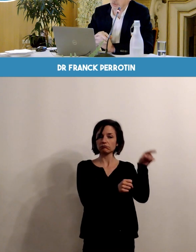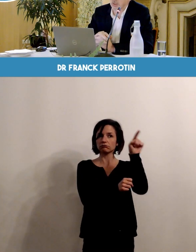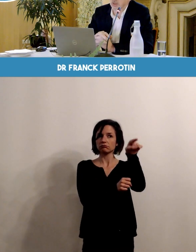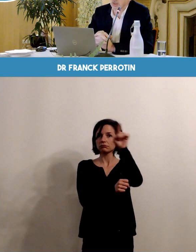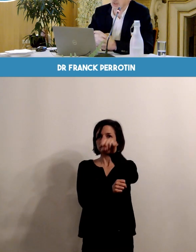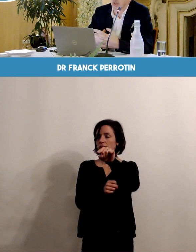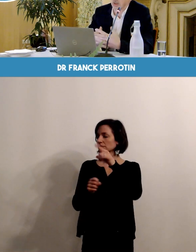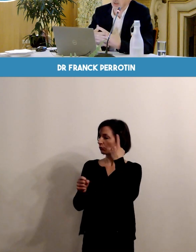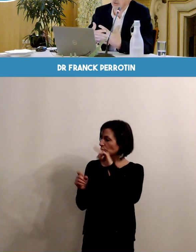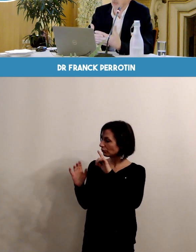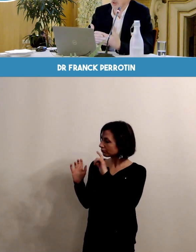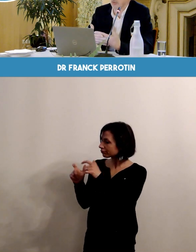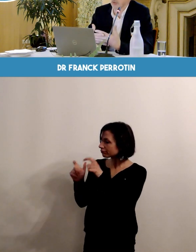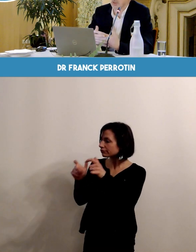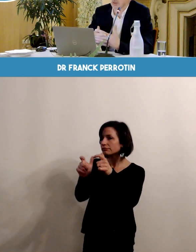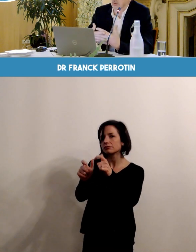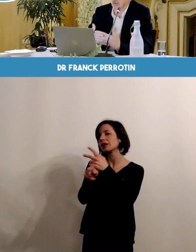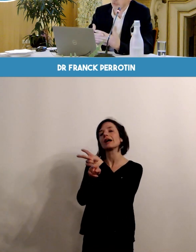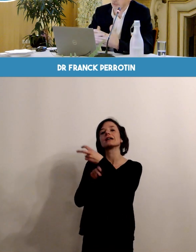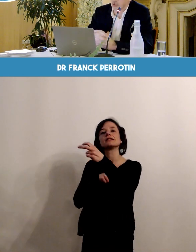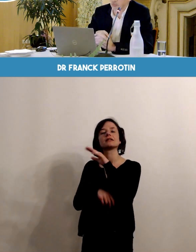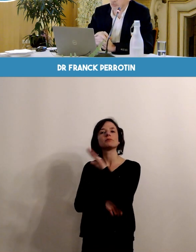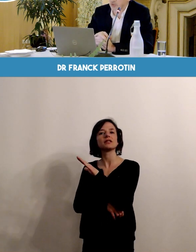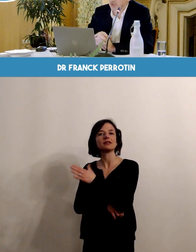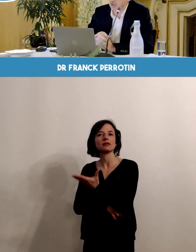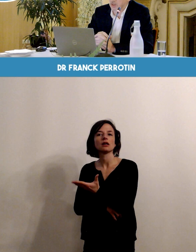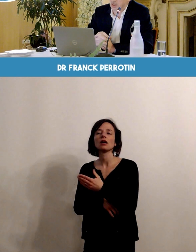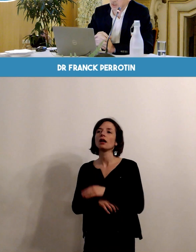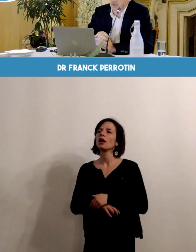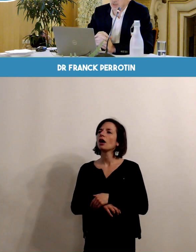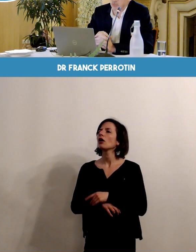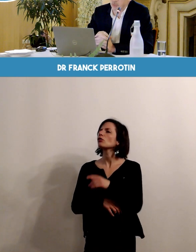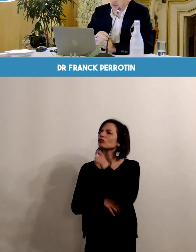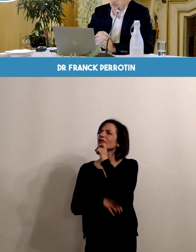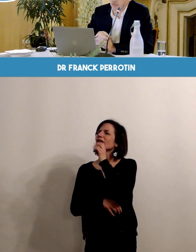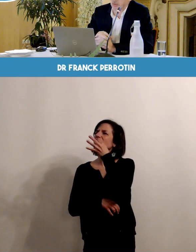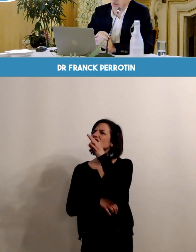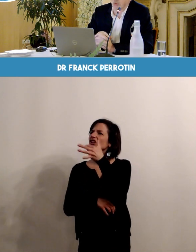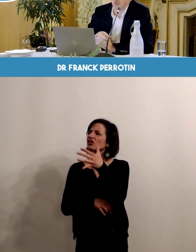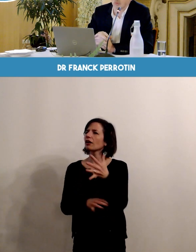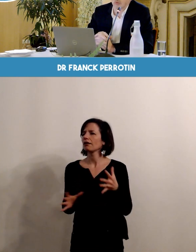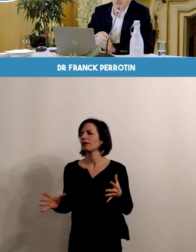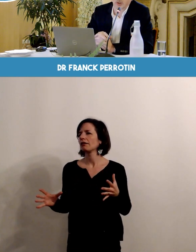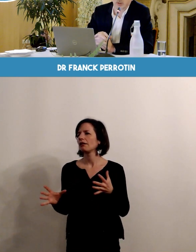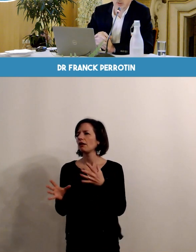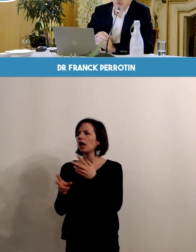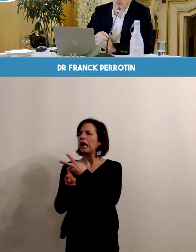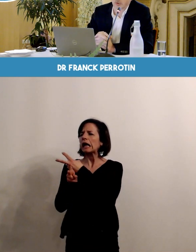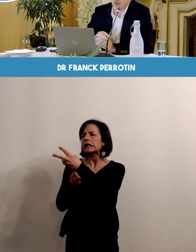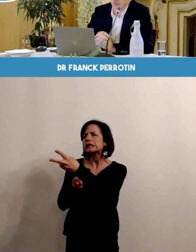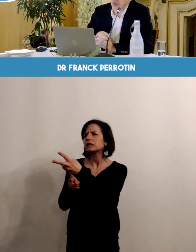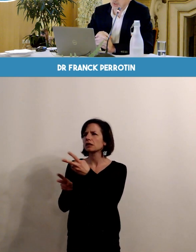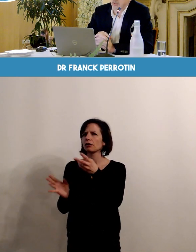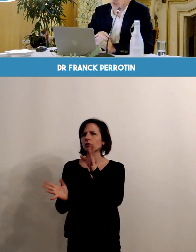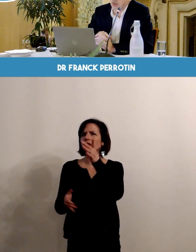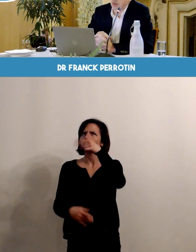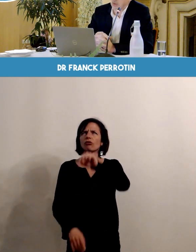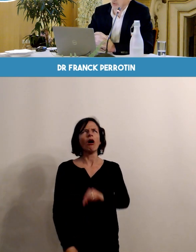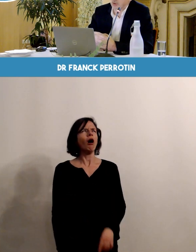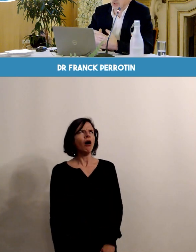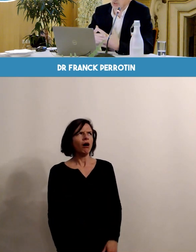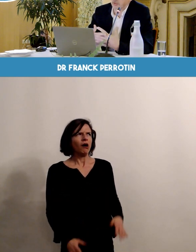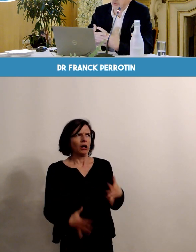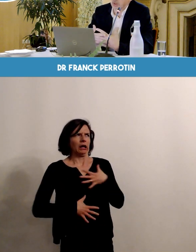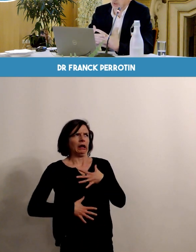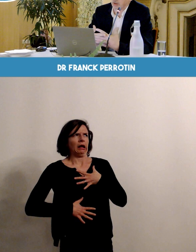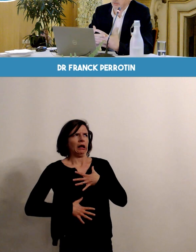des risques de la grossesse alors on parle de risque encore une fois comme je vous le disais ça peut paraître un gros mot parler de risque pendant la